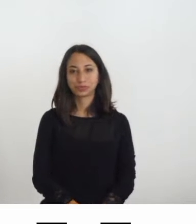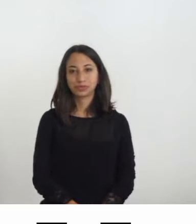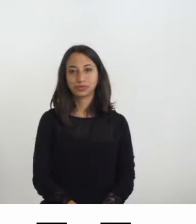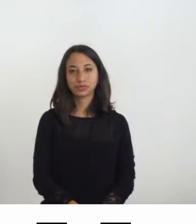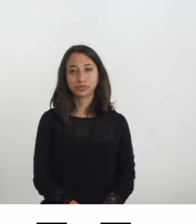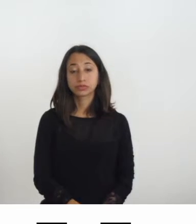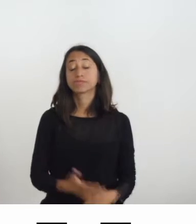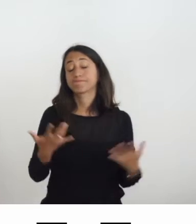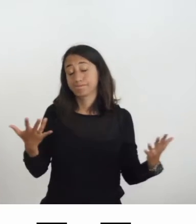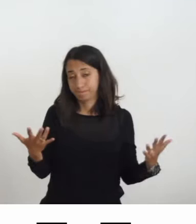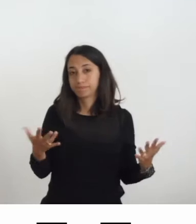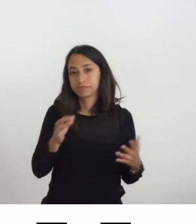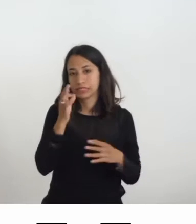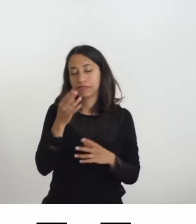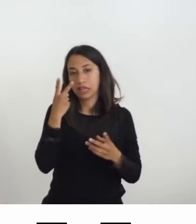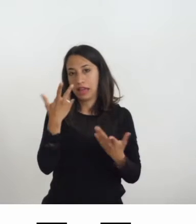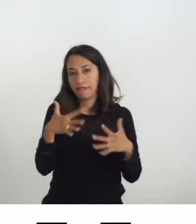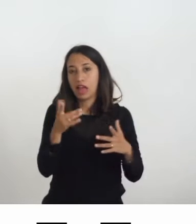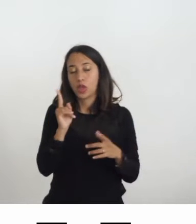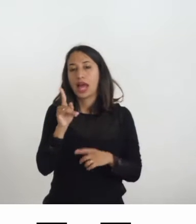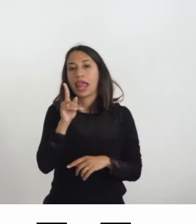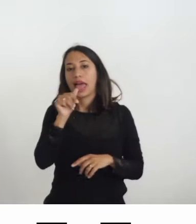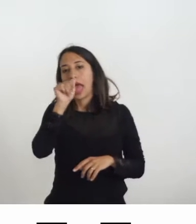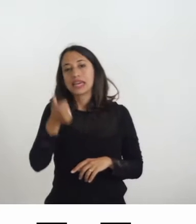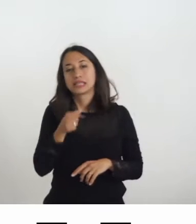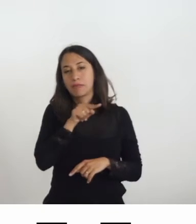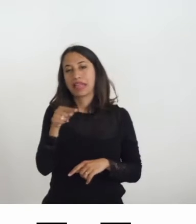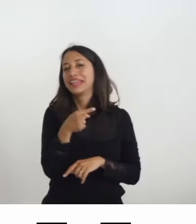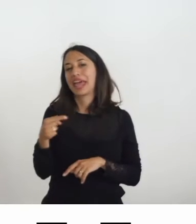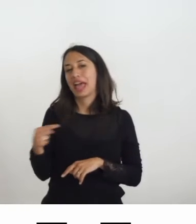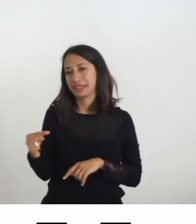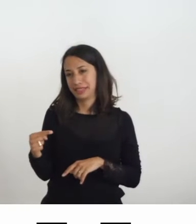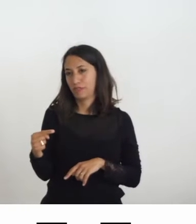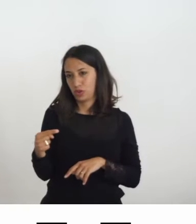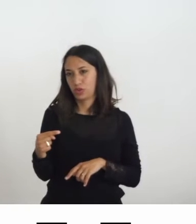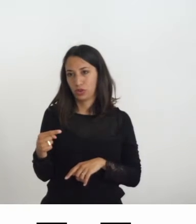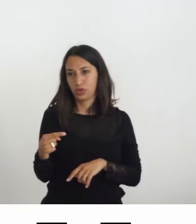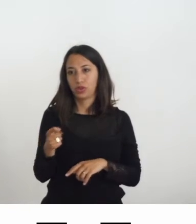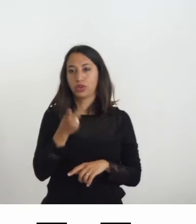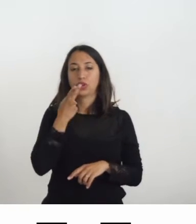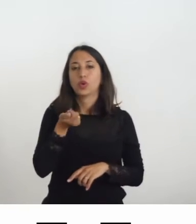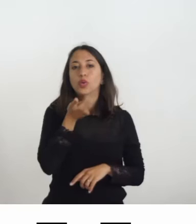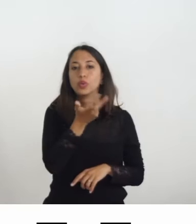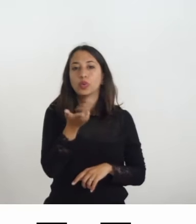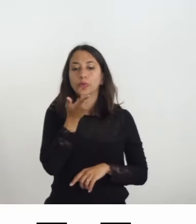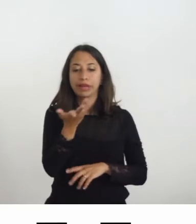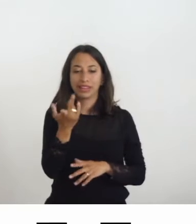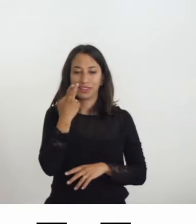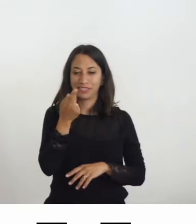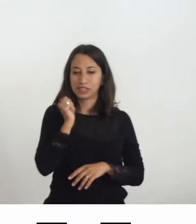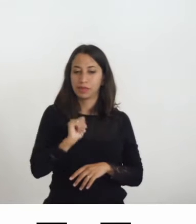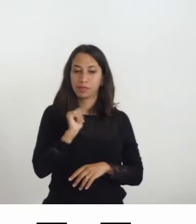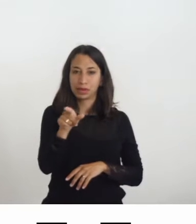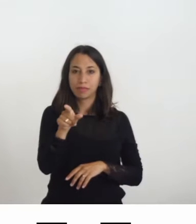Quindi abbiamo visto, ci sono delle criticità manifestate nei numeri, se pensiamo a una cosa che ho dimenticato prima,